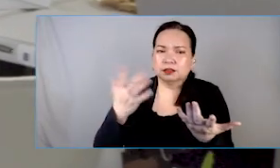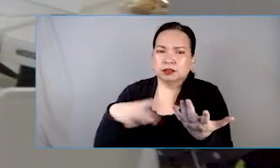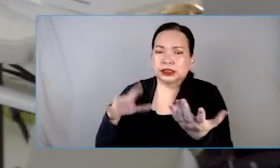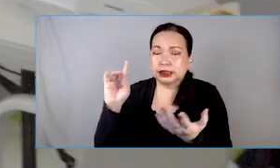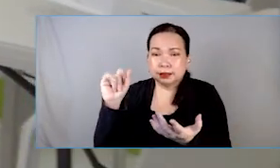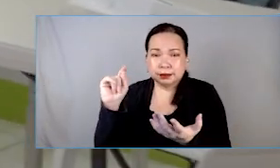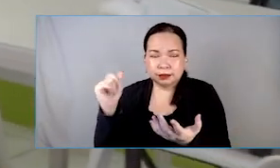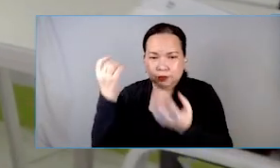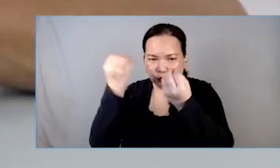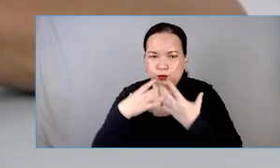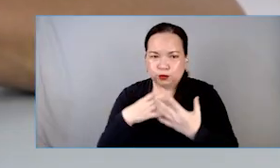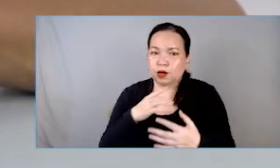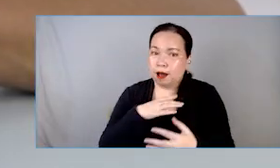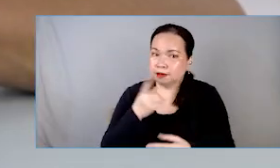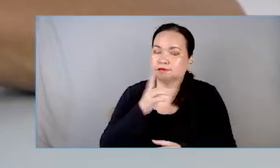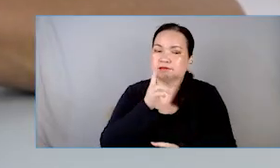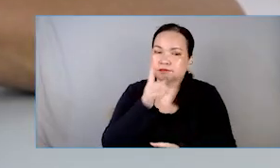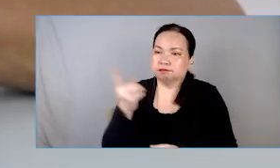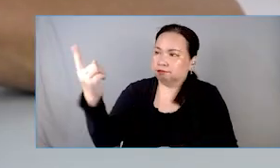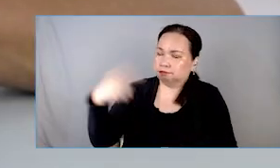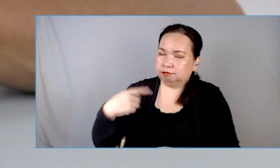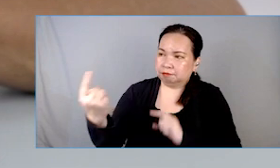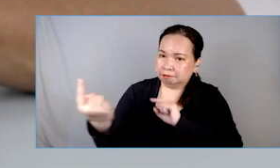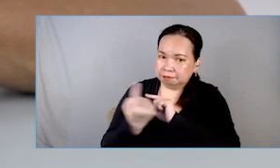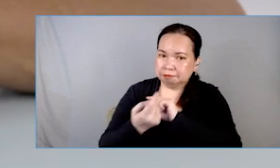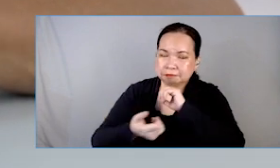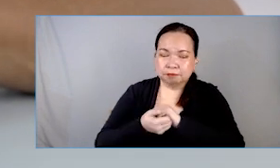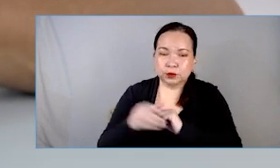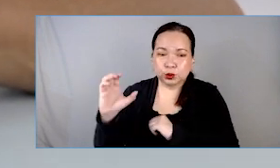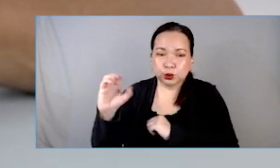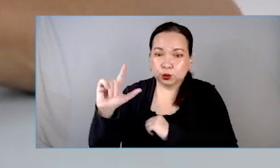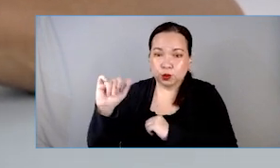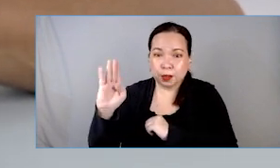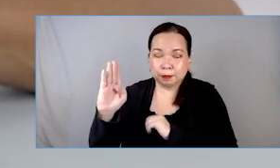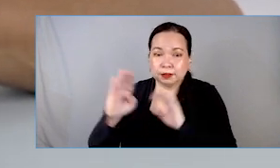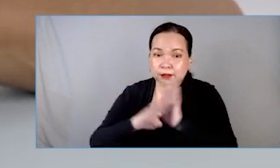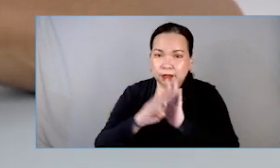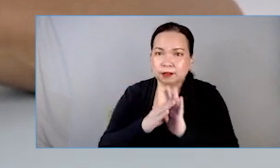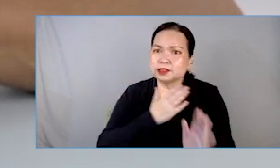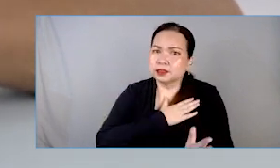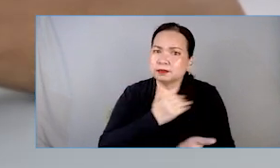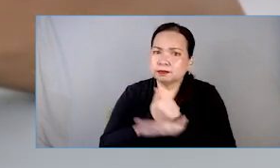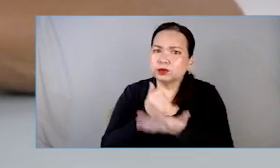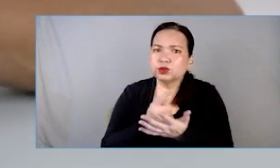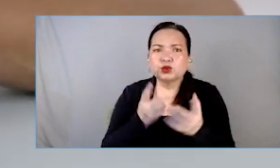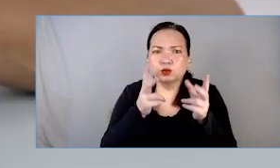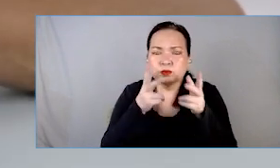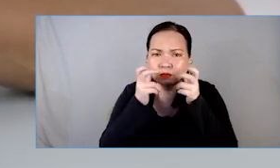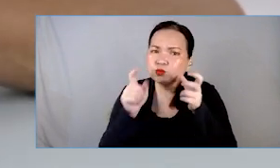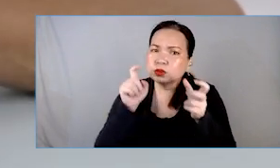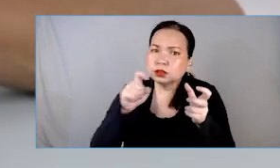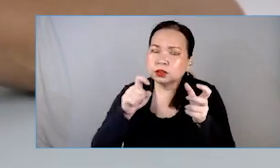ColabDev na, na willing to bulong, ano ba yung butos na magsasaka, ano ba yung suboptahan,